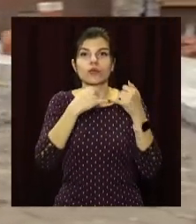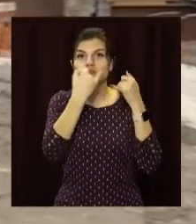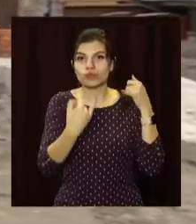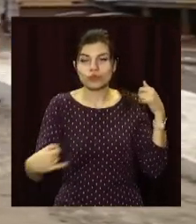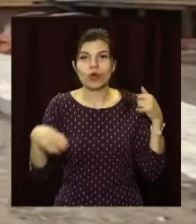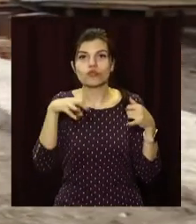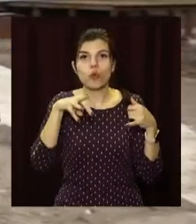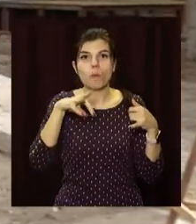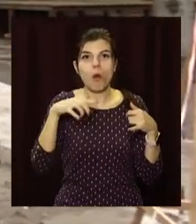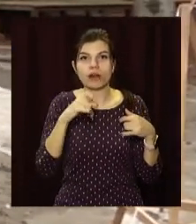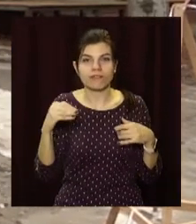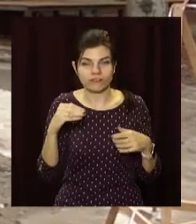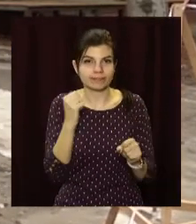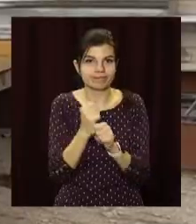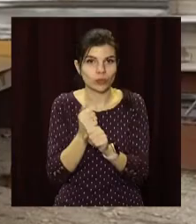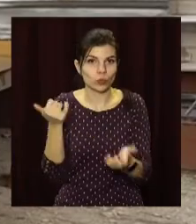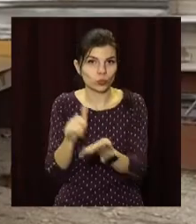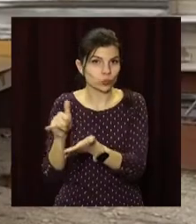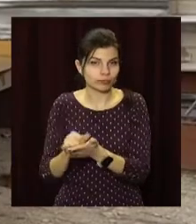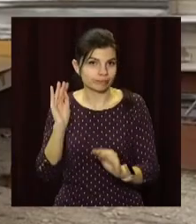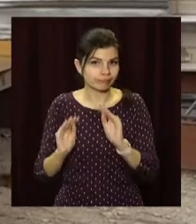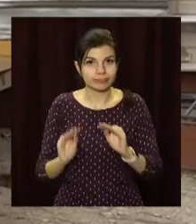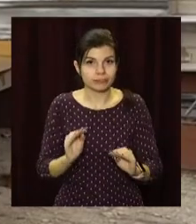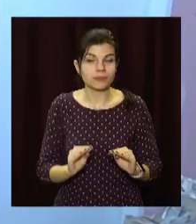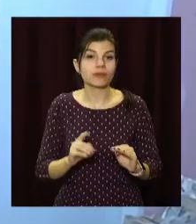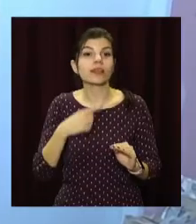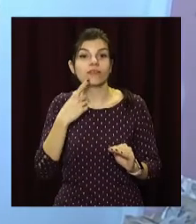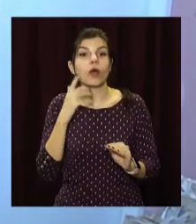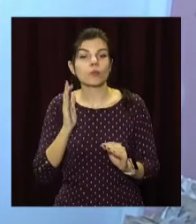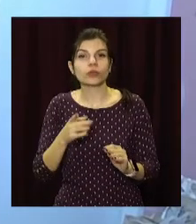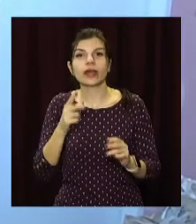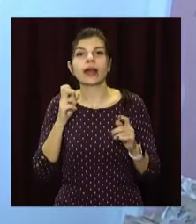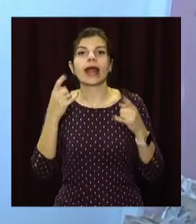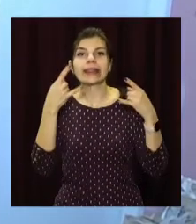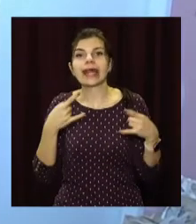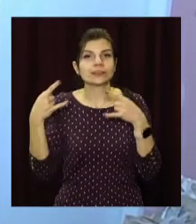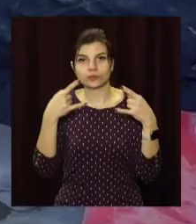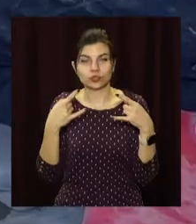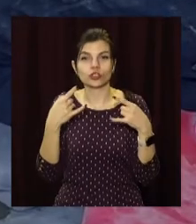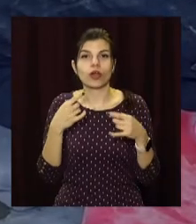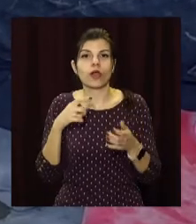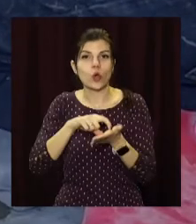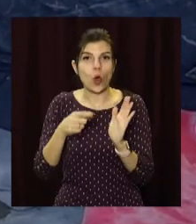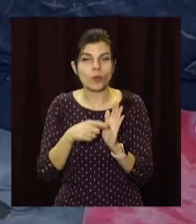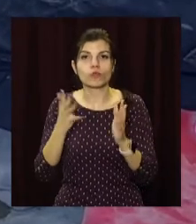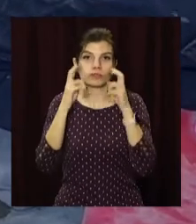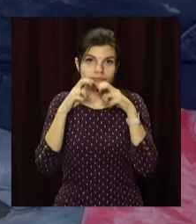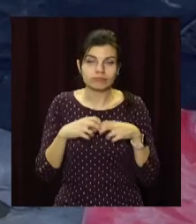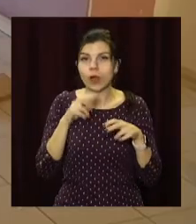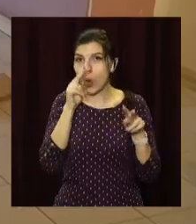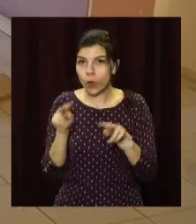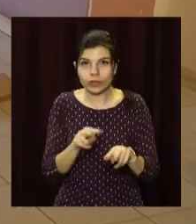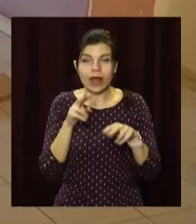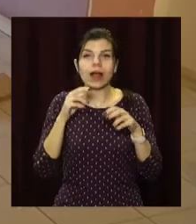томограф. Після монтажу обладнання приведуть до ладу діагностичну кімнату. У лікарні будуть оглядові, кабінети